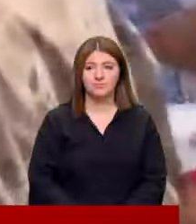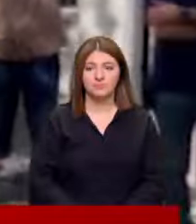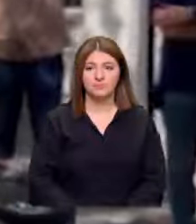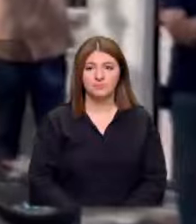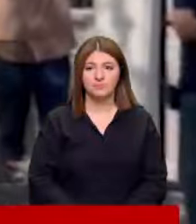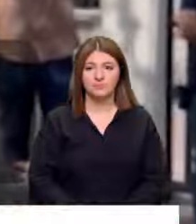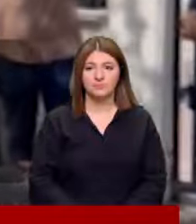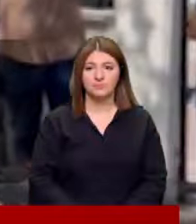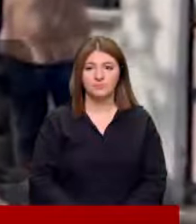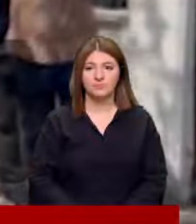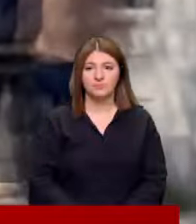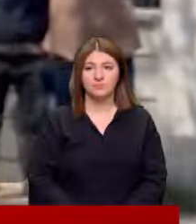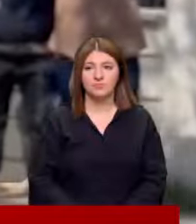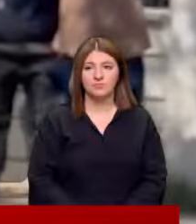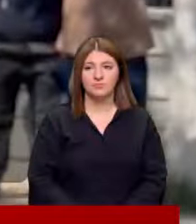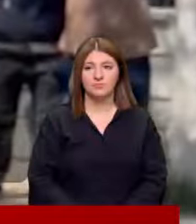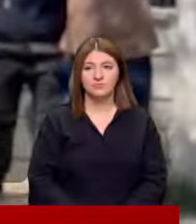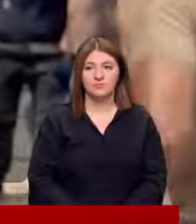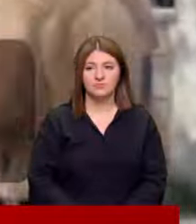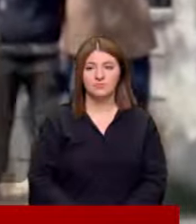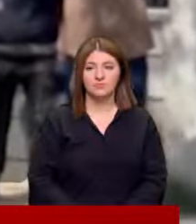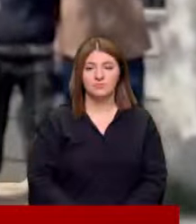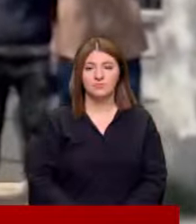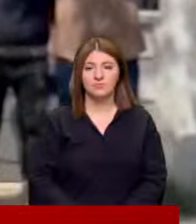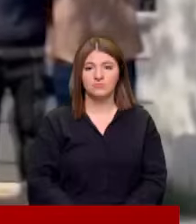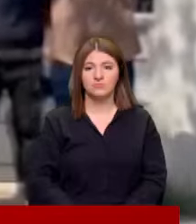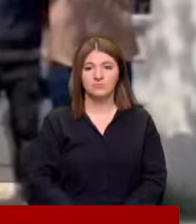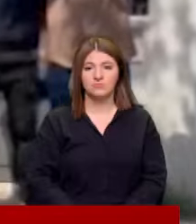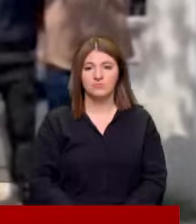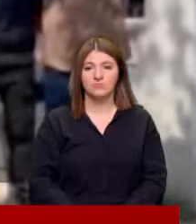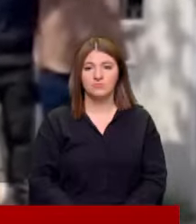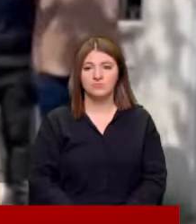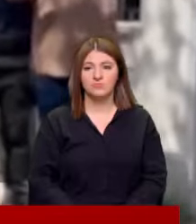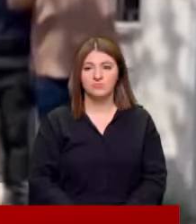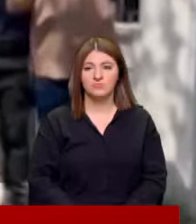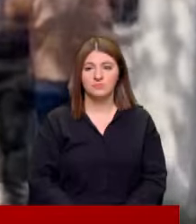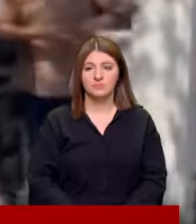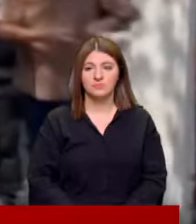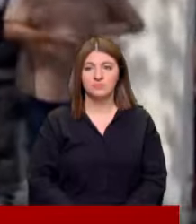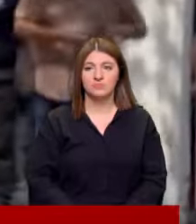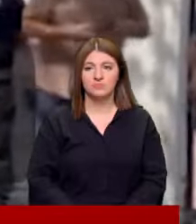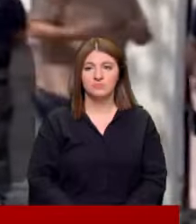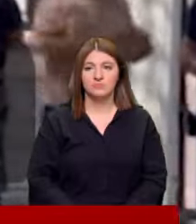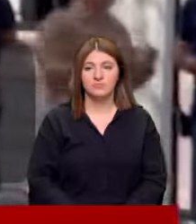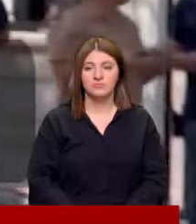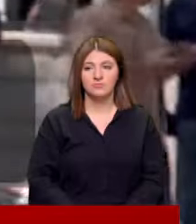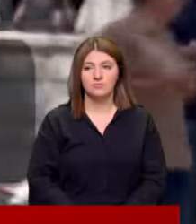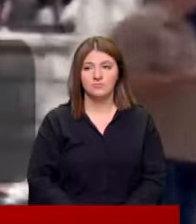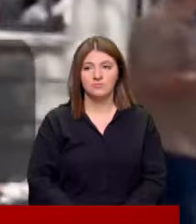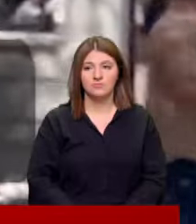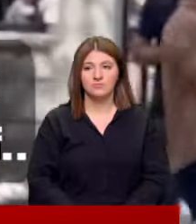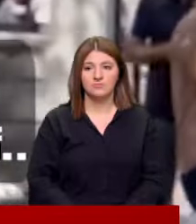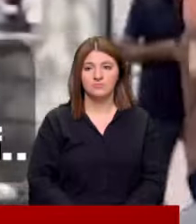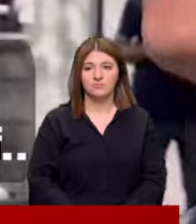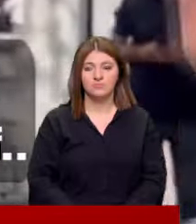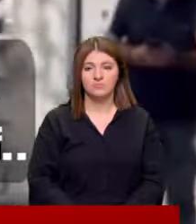Sizden benim ricam bu haklı hukuksal durumunuzu muhafaza etmeyin Bu şekilde gösterilere